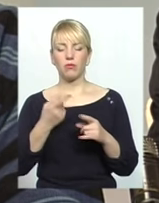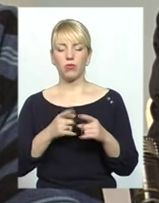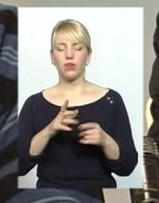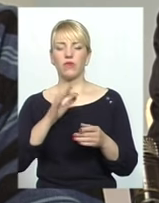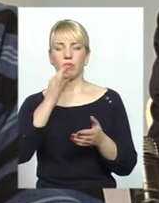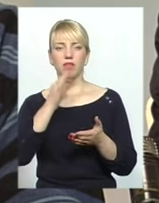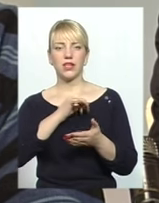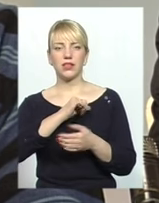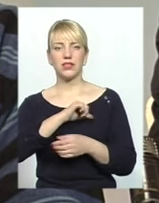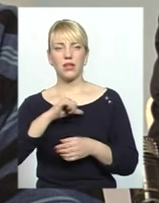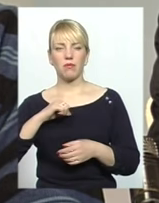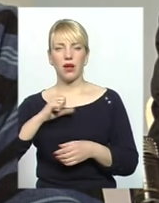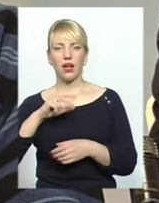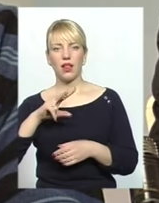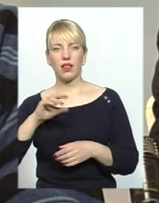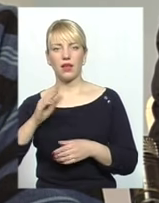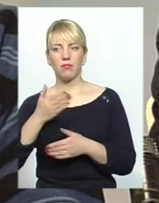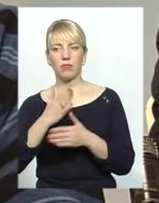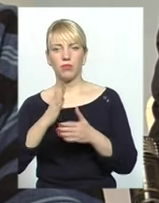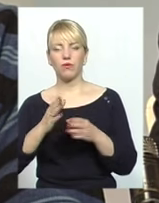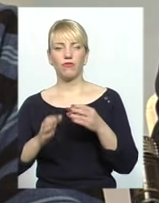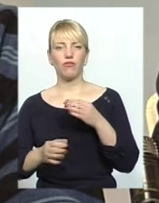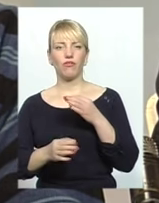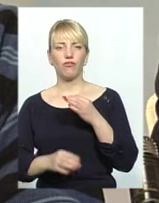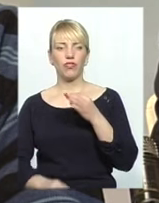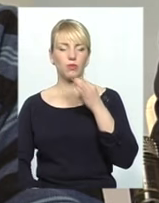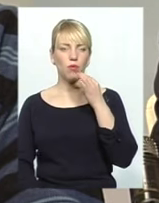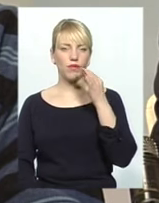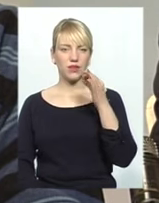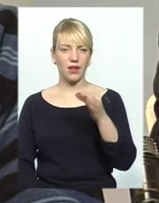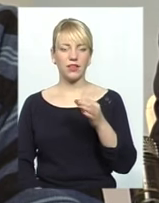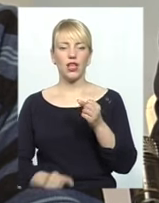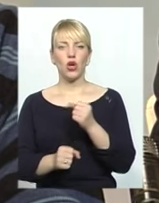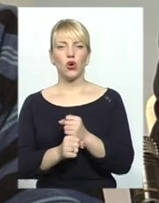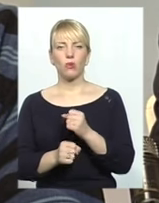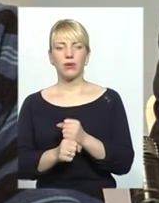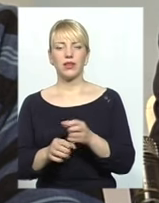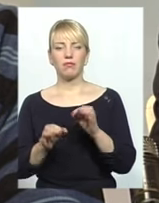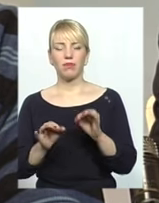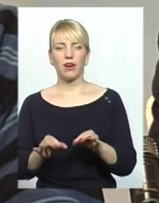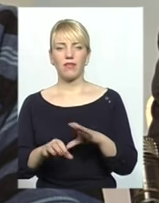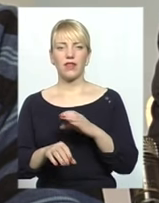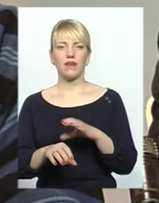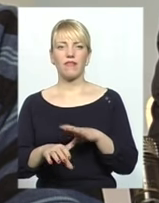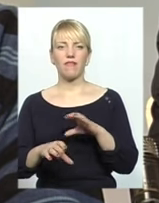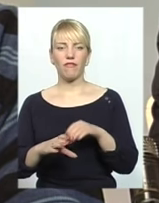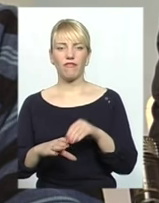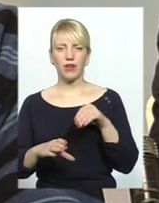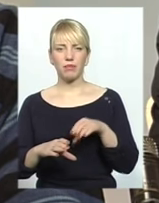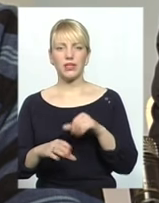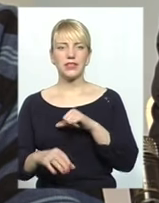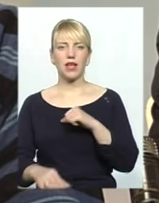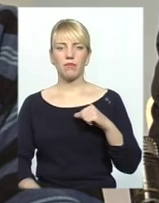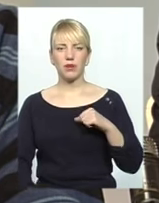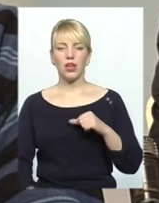сама. Але ми повинні відповідати і робити правильний вибір самі. Тобто кожен із нас повинен